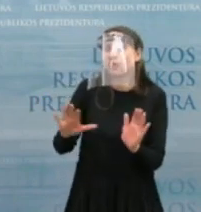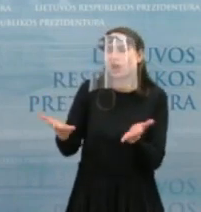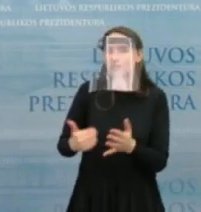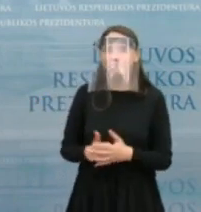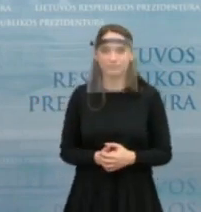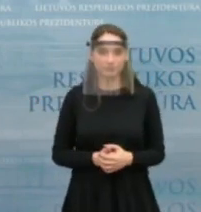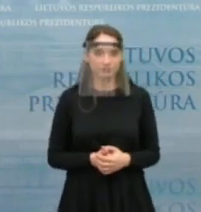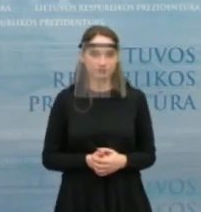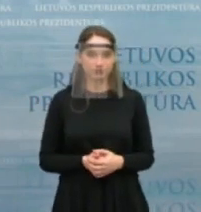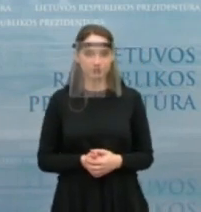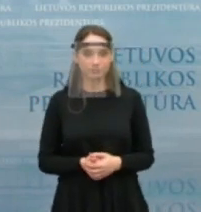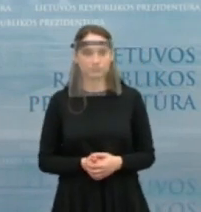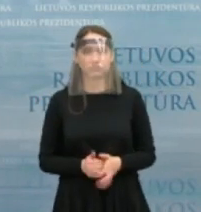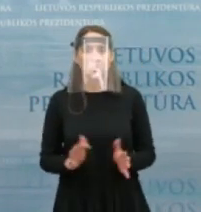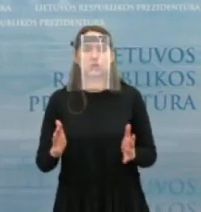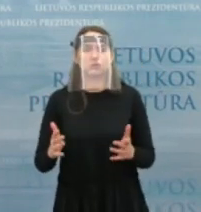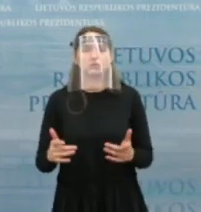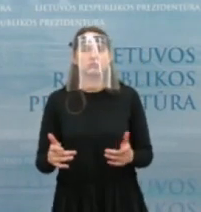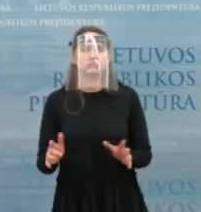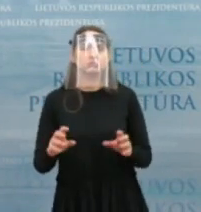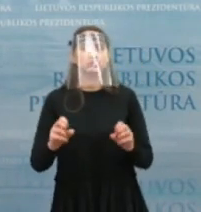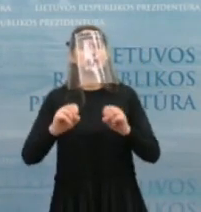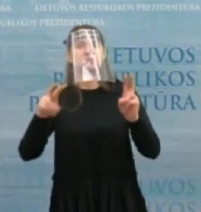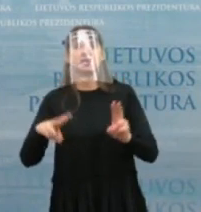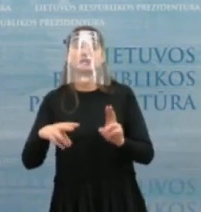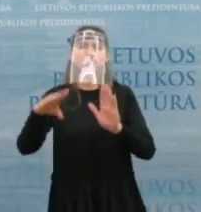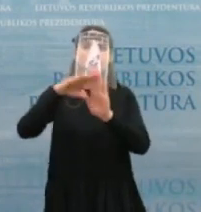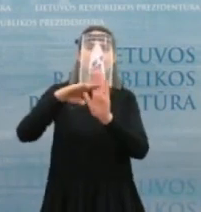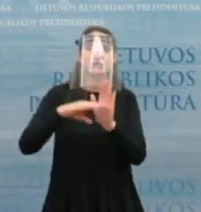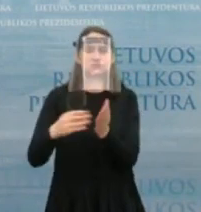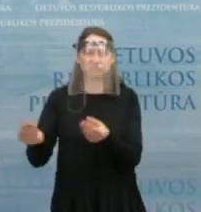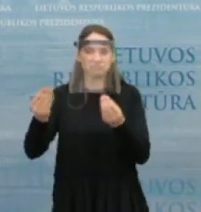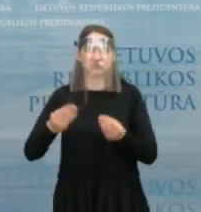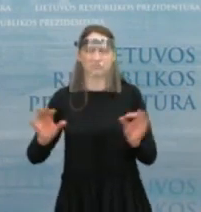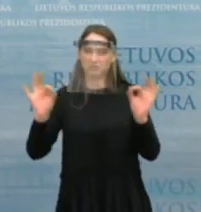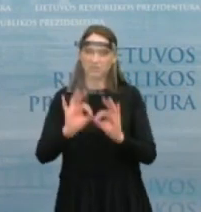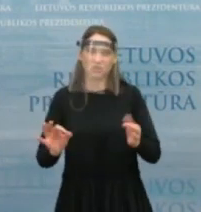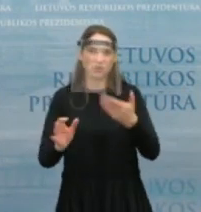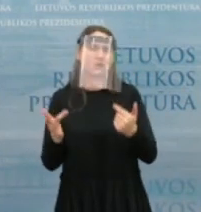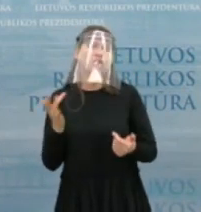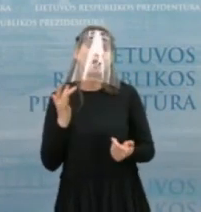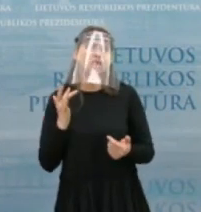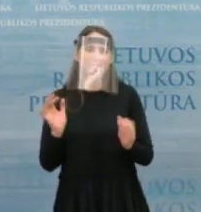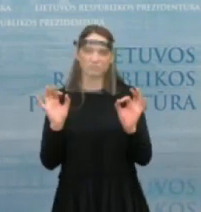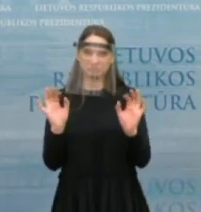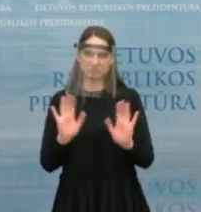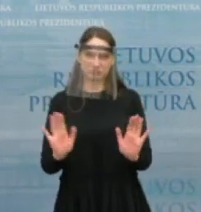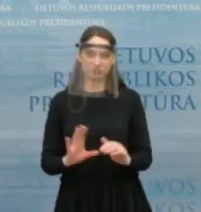Ačiū. Ne, tai kažkokių konkrečių reikalavimų gal ir nediskutavome.